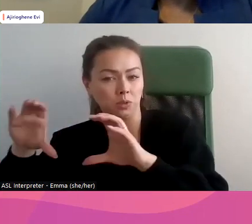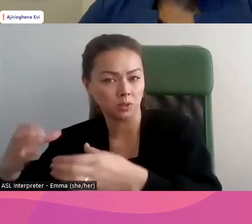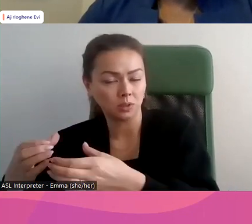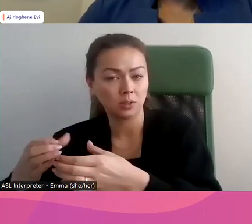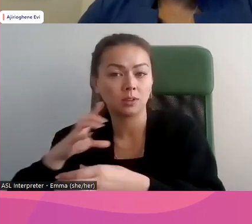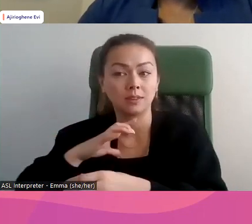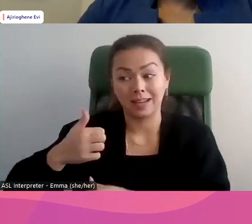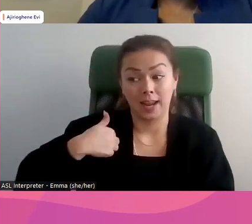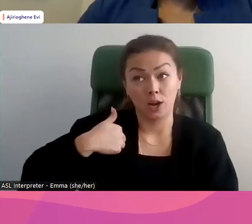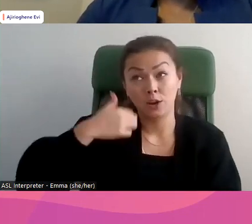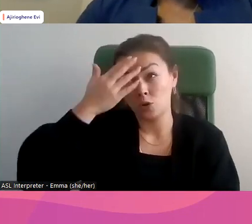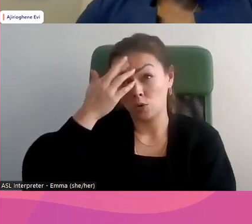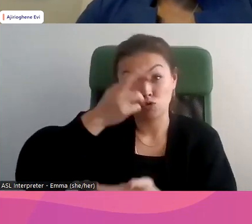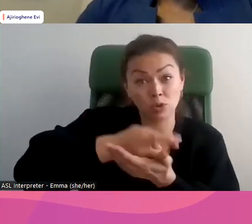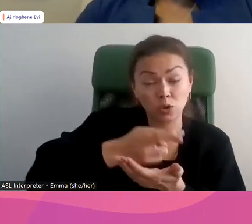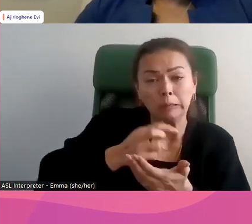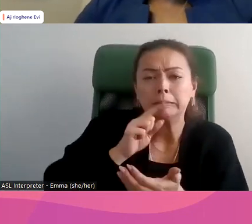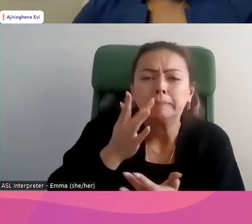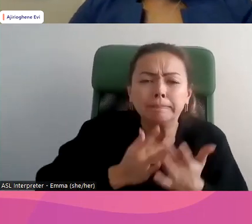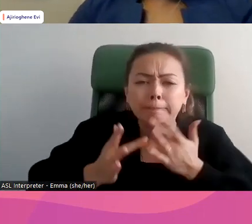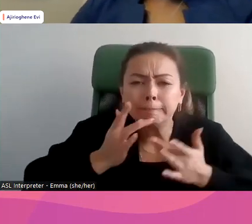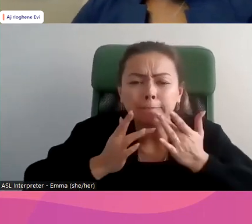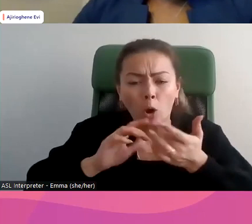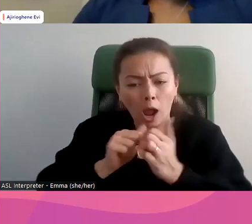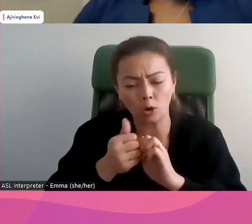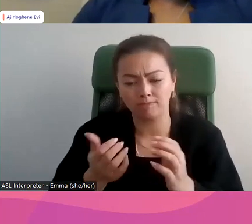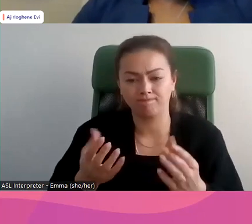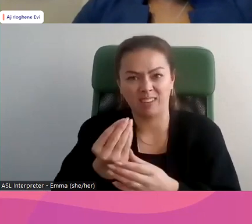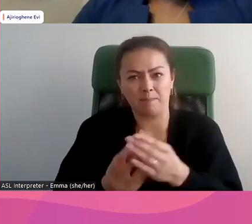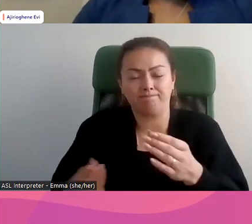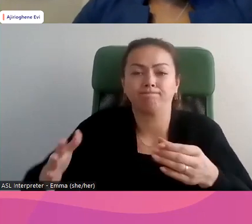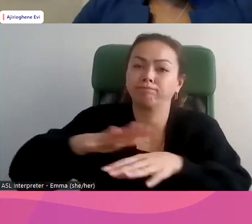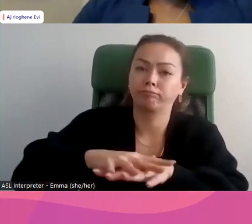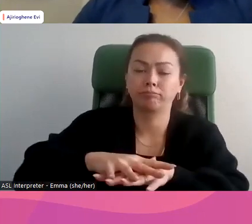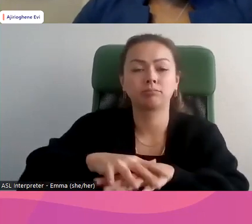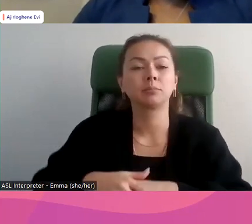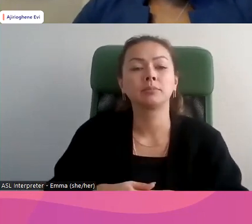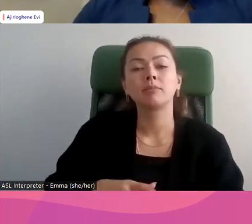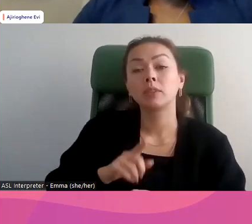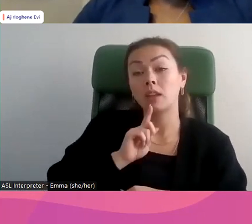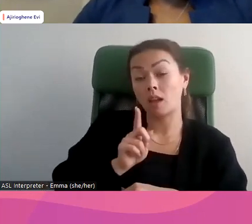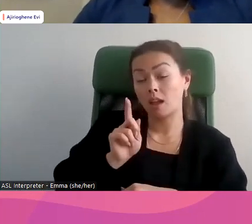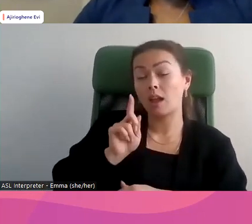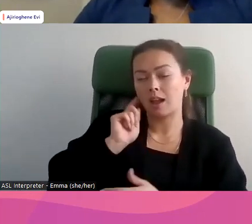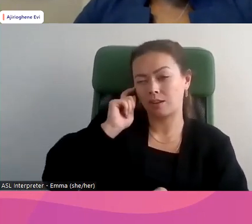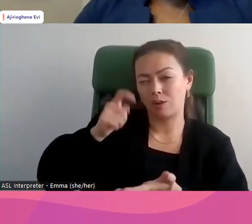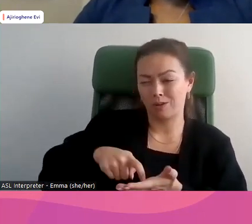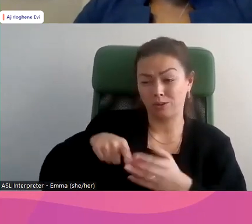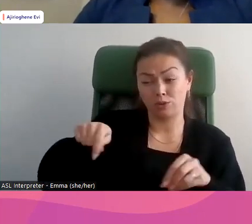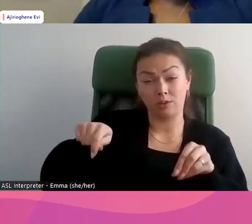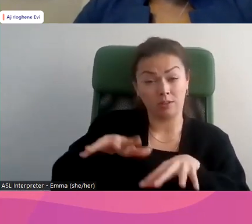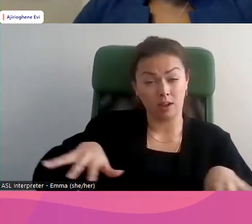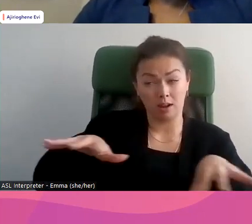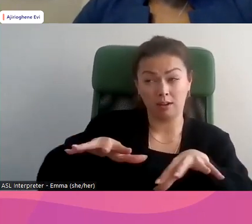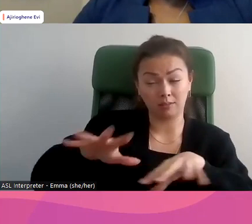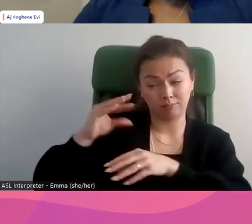Comblez les lacunes En matière de connaissances et de ressources canadiennes, je tiens à souligner que notre travail se déroule